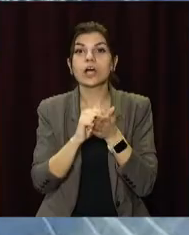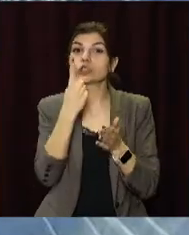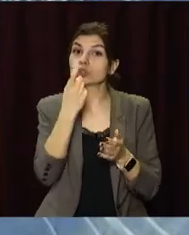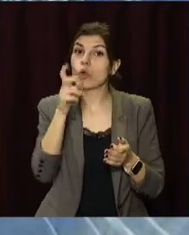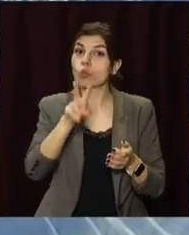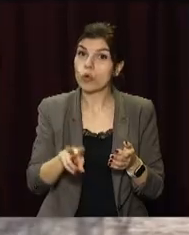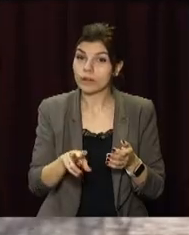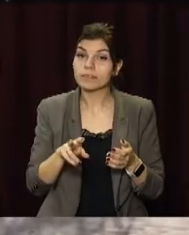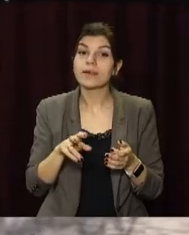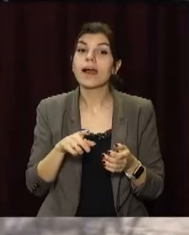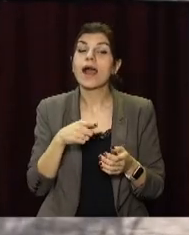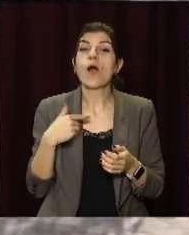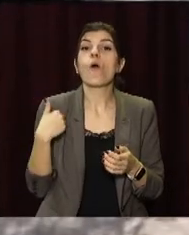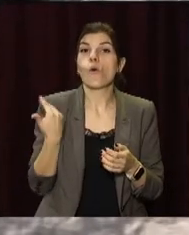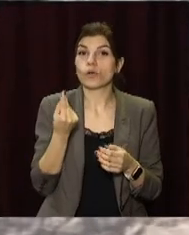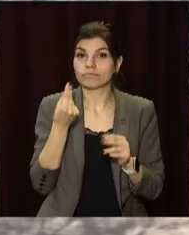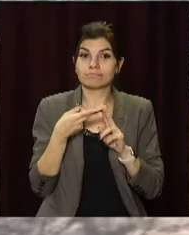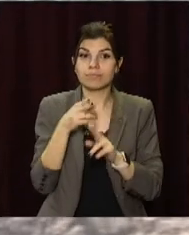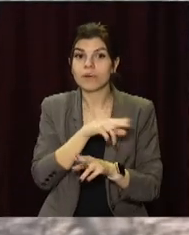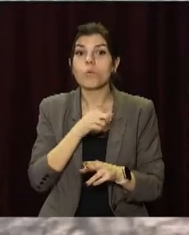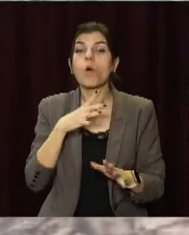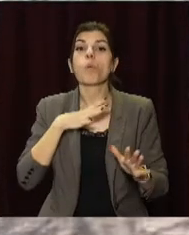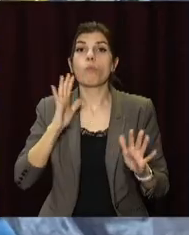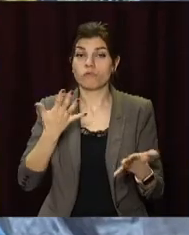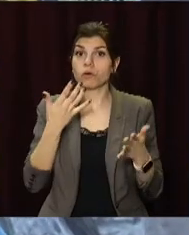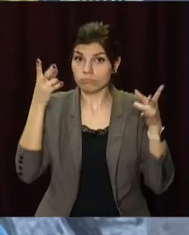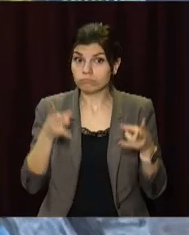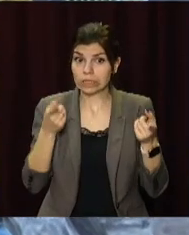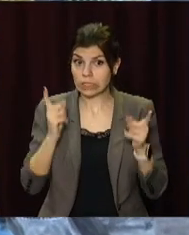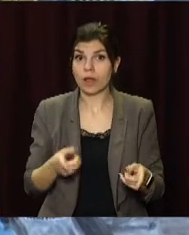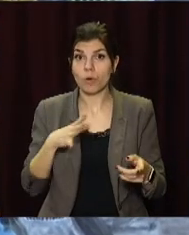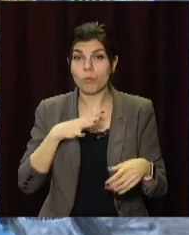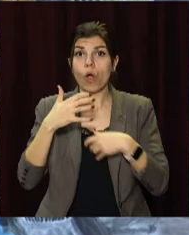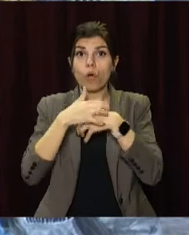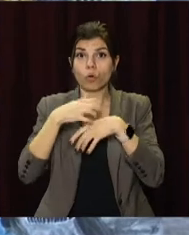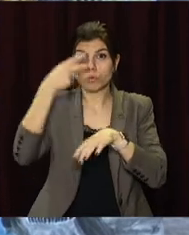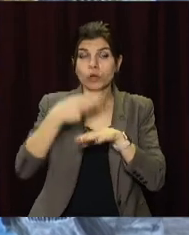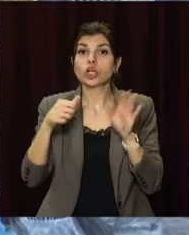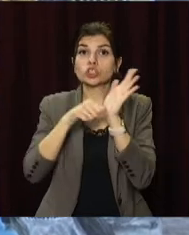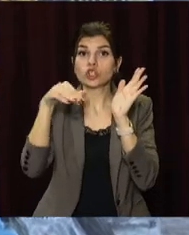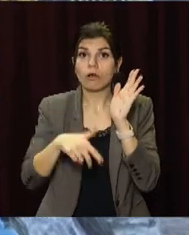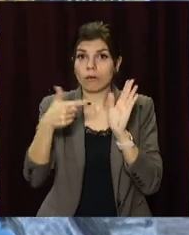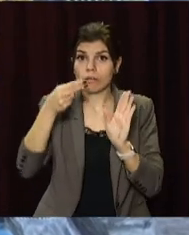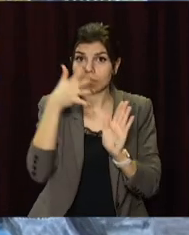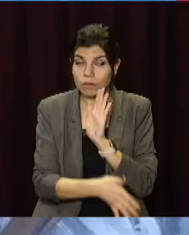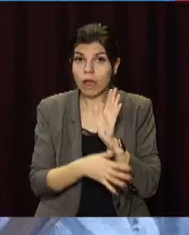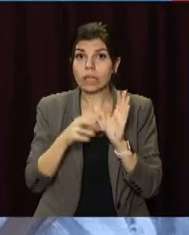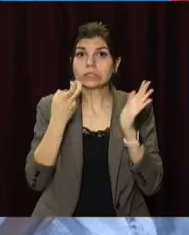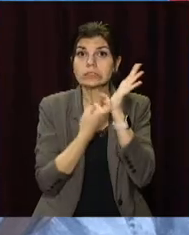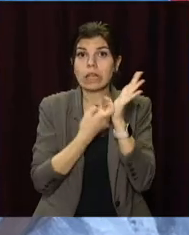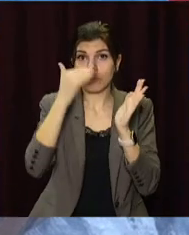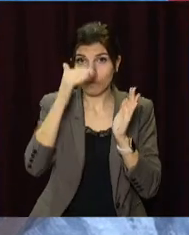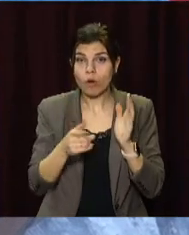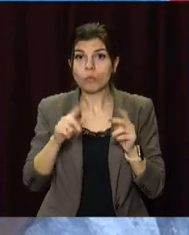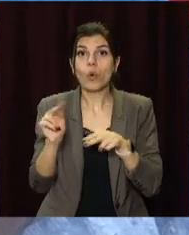доларів. За ці гроші хоче компенсувати розбити котом лобове скло. Воно обійшлося йому в 6 тисяч гривень. Також збирається оплатити